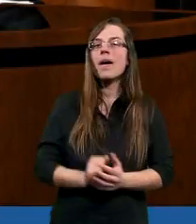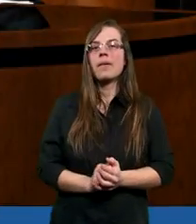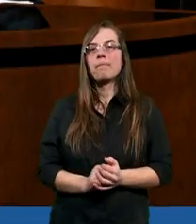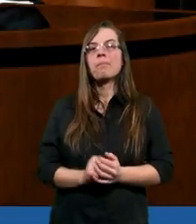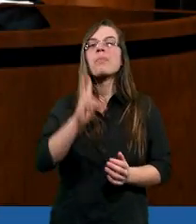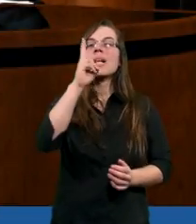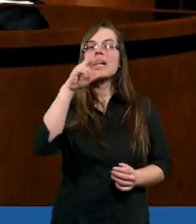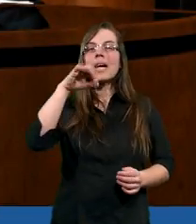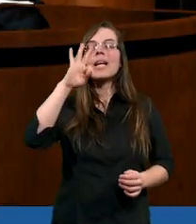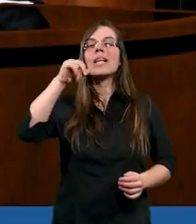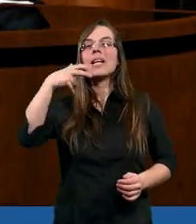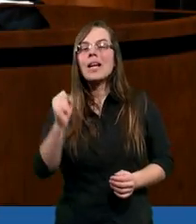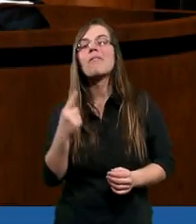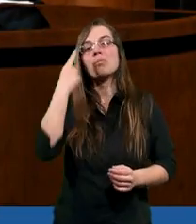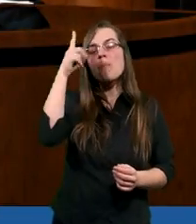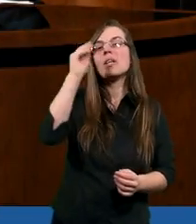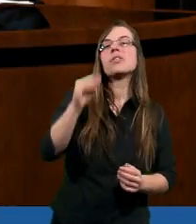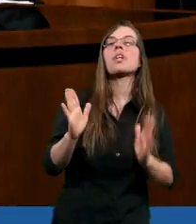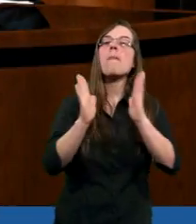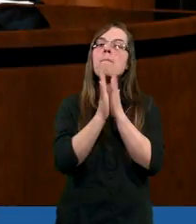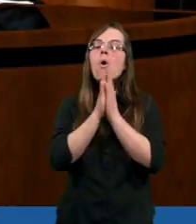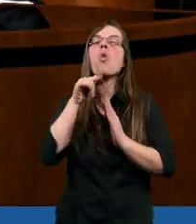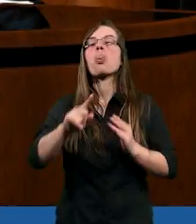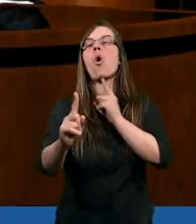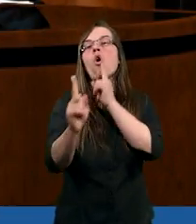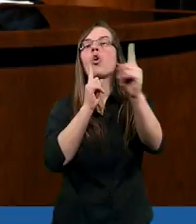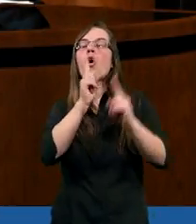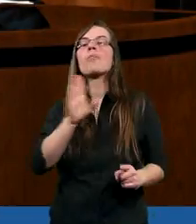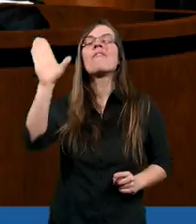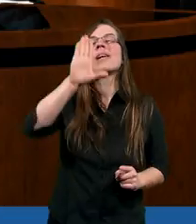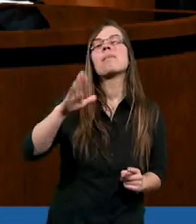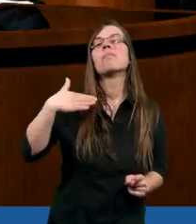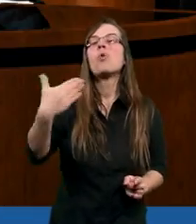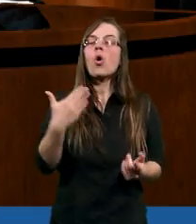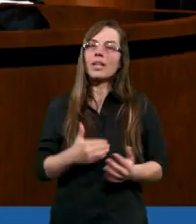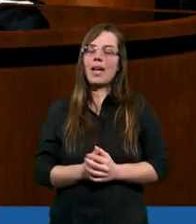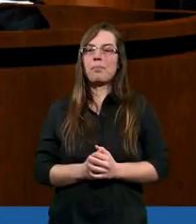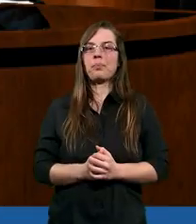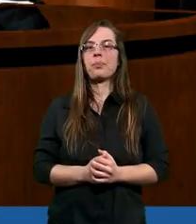Ale Krystyna wspomniała, że modlitwa to rozmowa z Bogiem.